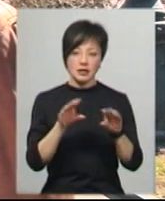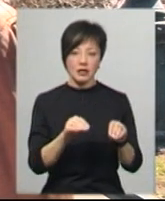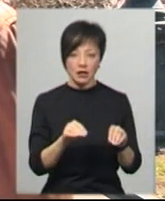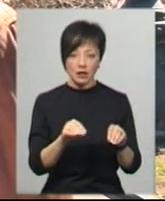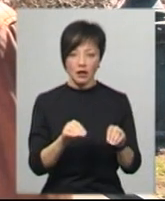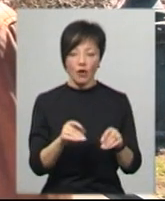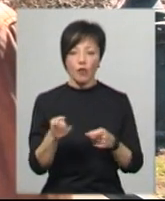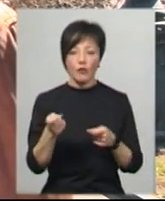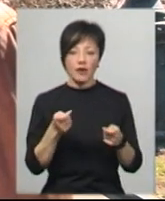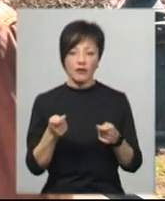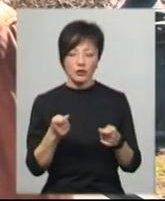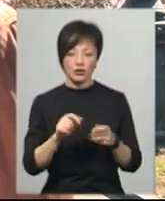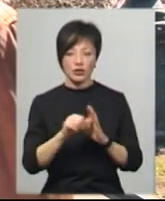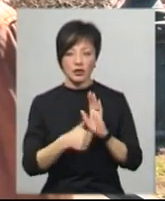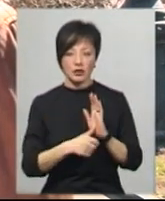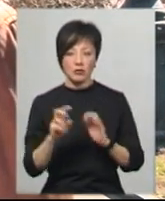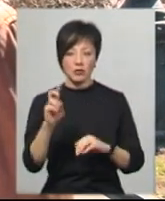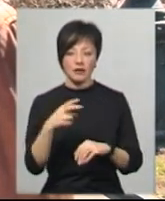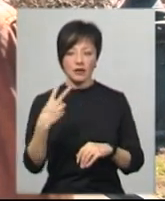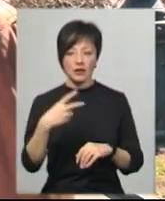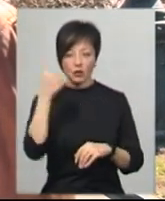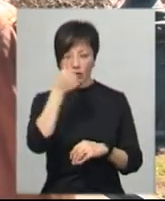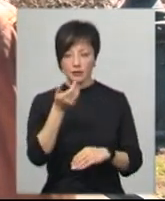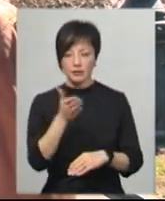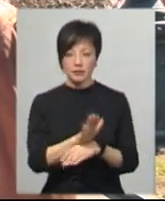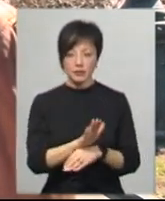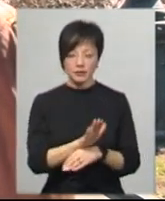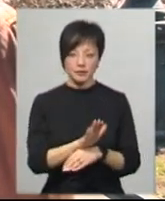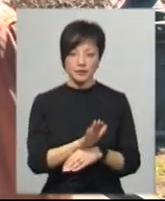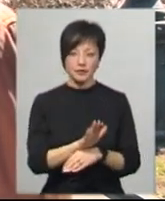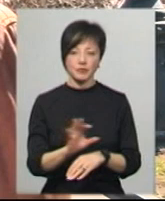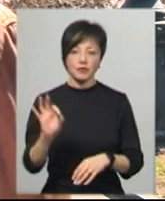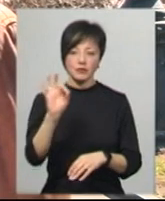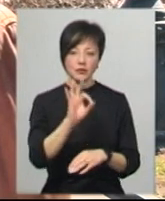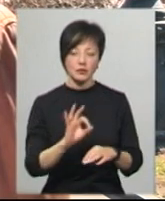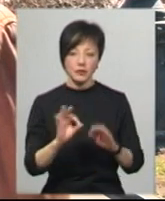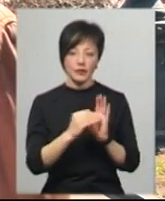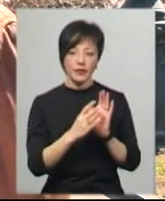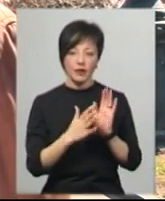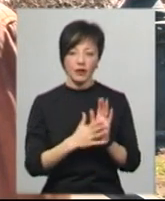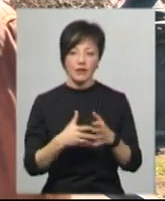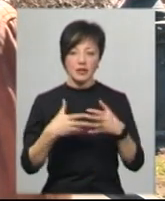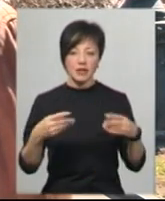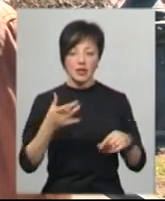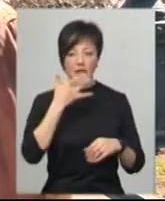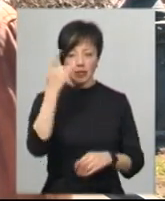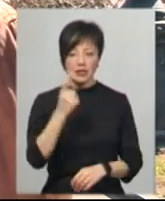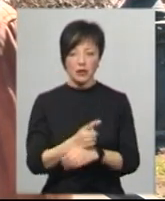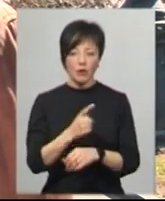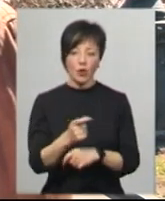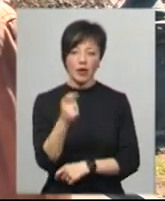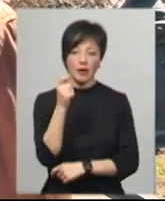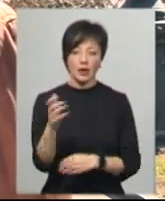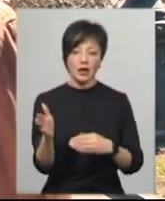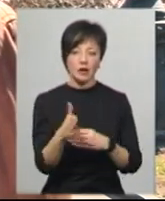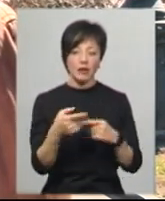управлінням 16 березня 2020 року видано наказ номер 26 ОДЕП про встановлення весняно-літньої заборони на лову риби